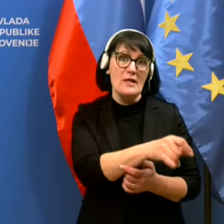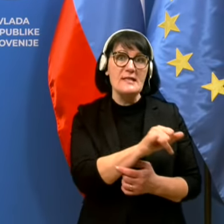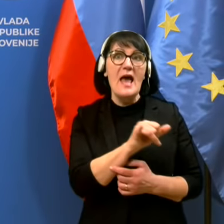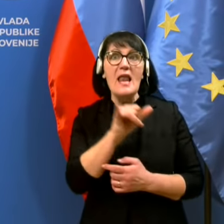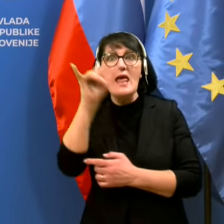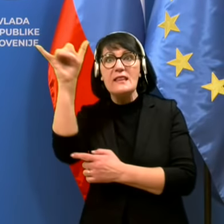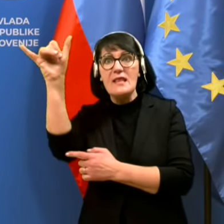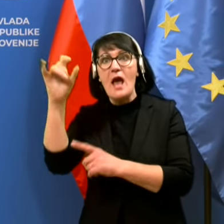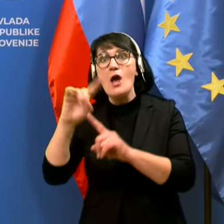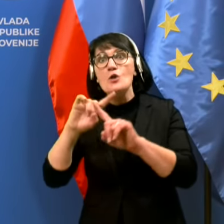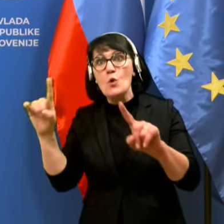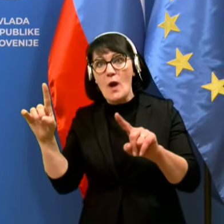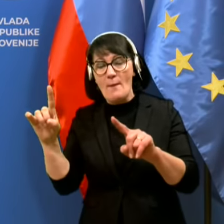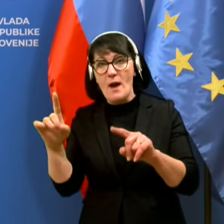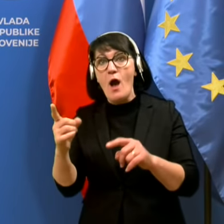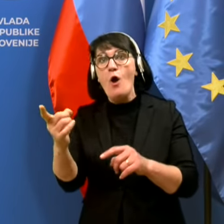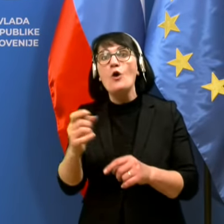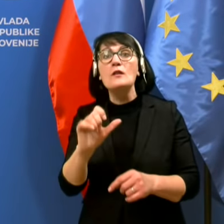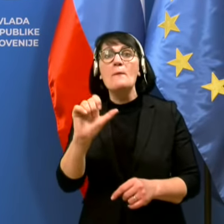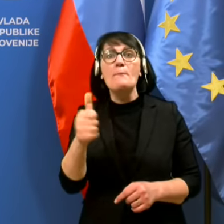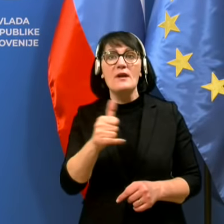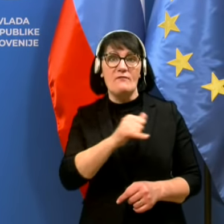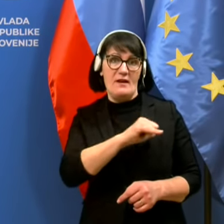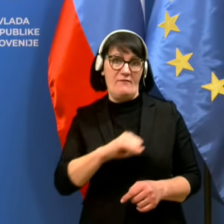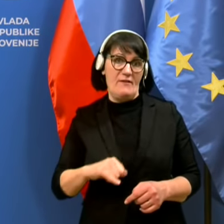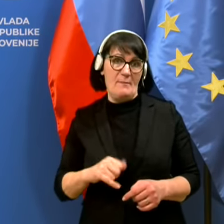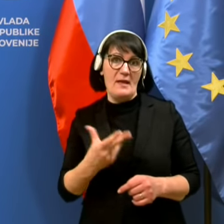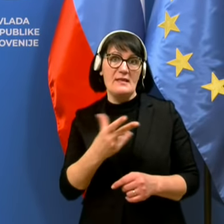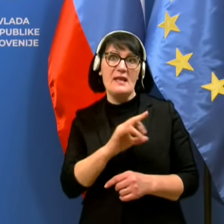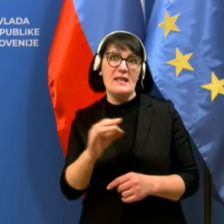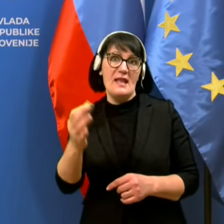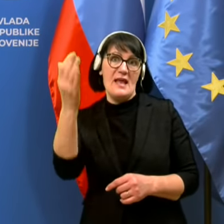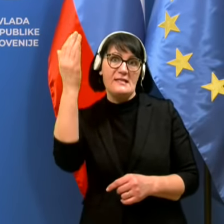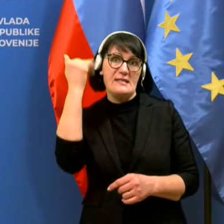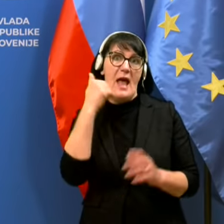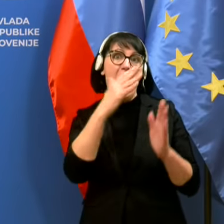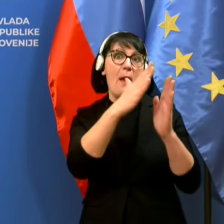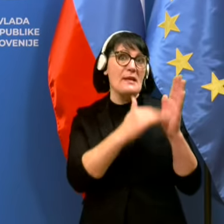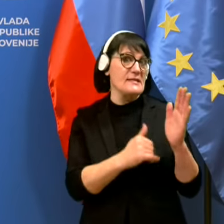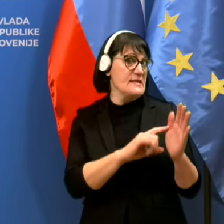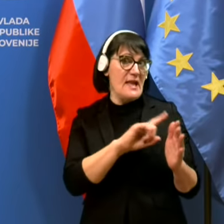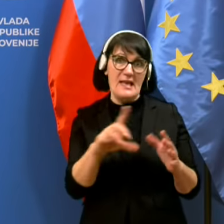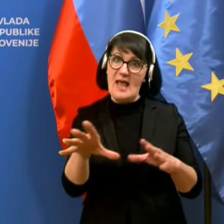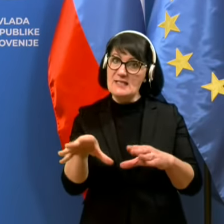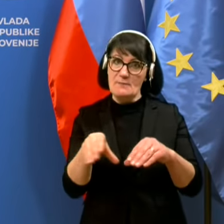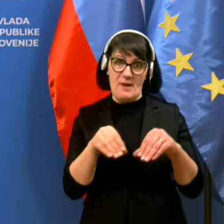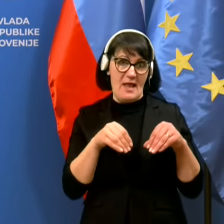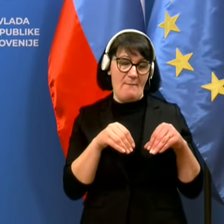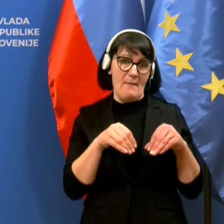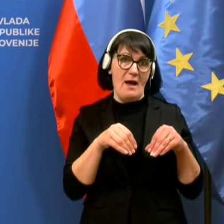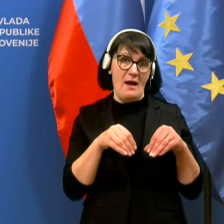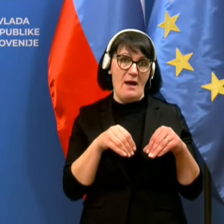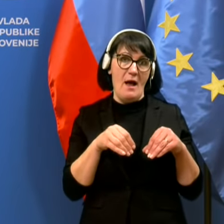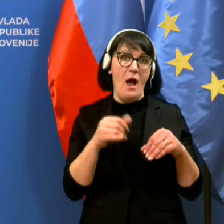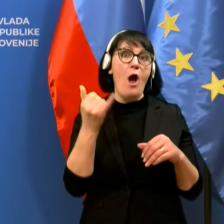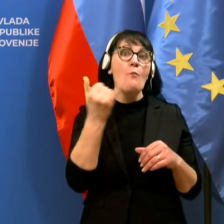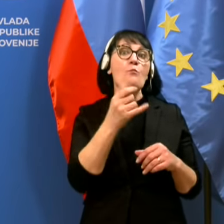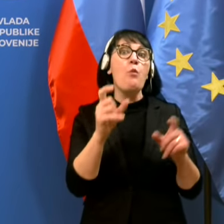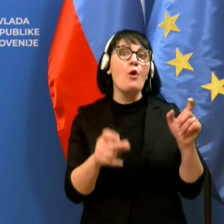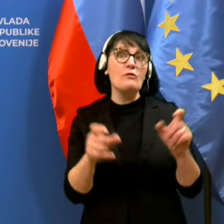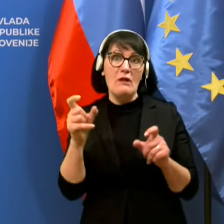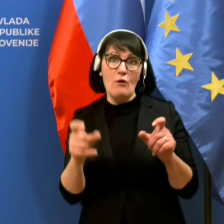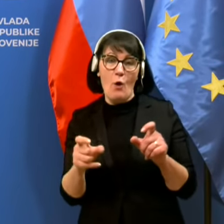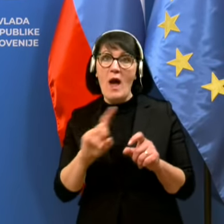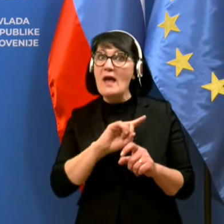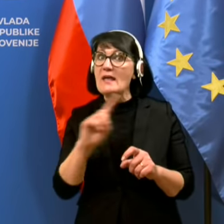drugam. Od 1. februarja, torej, od treh dni nazaj, Brazilija ne sprejema več potnikov in ne